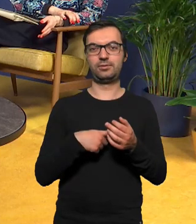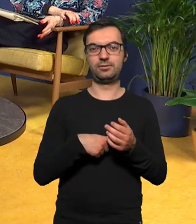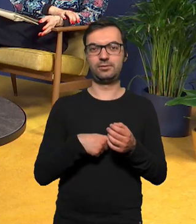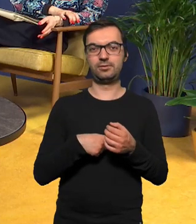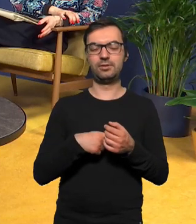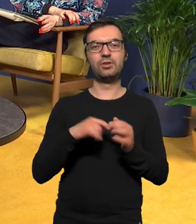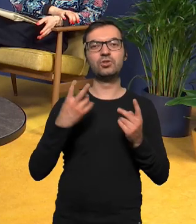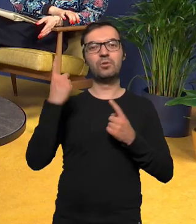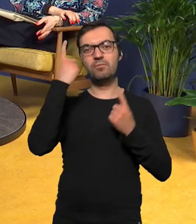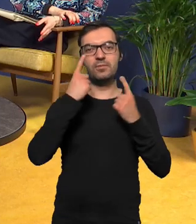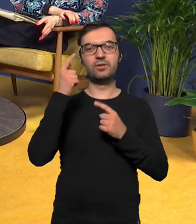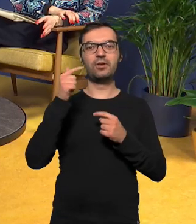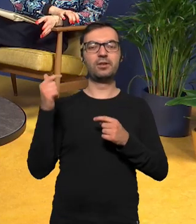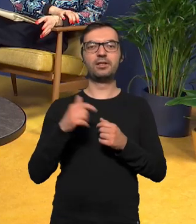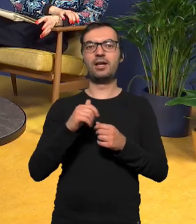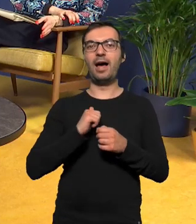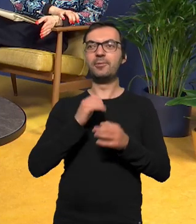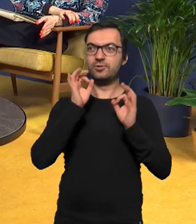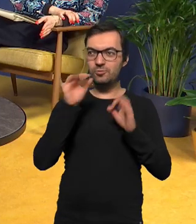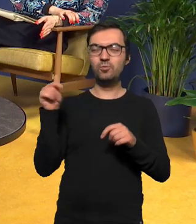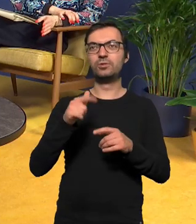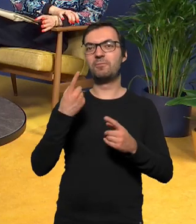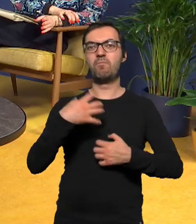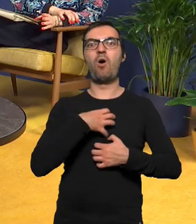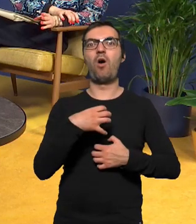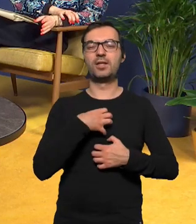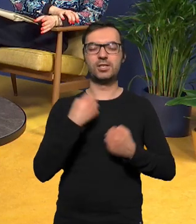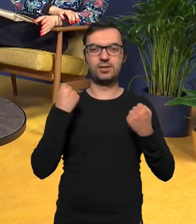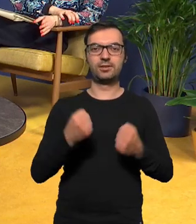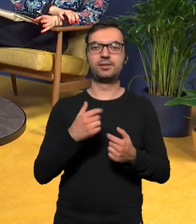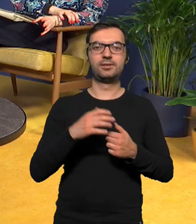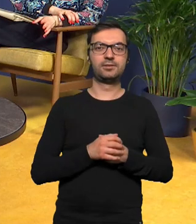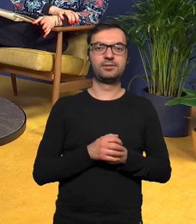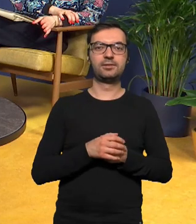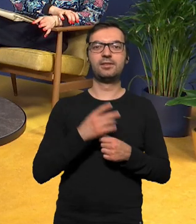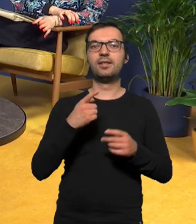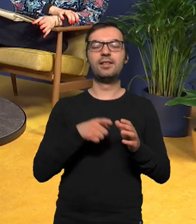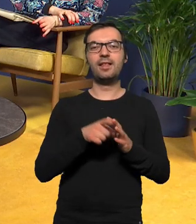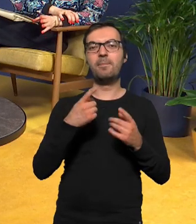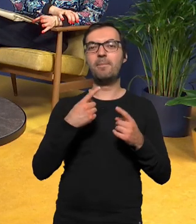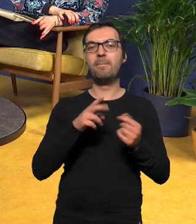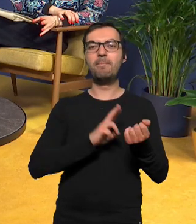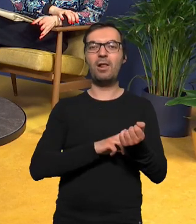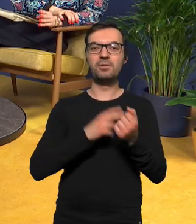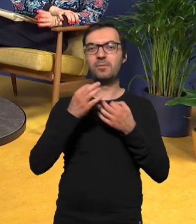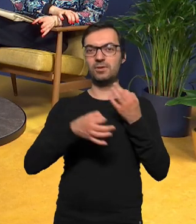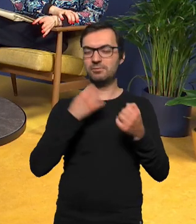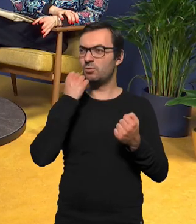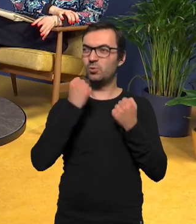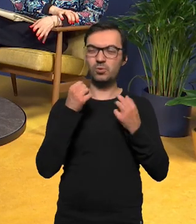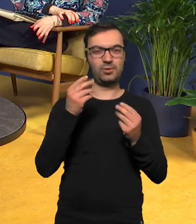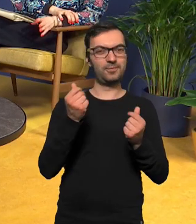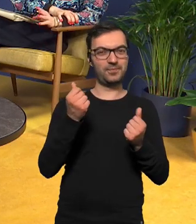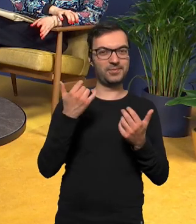ogóle przekonanie że musi boleć żeby było dobre i to takie politowanie dla melodyjnych piosenek które są kurczę tak trudne do